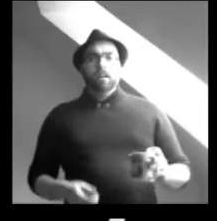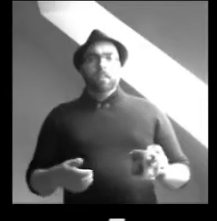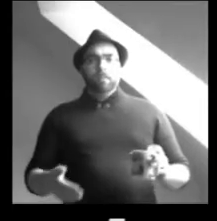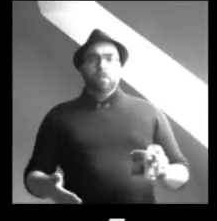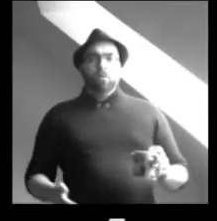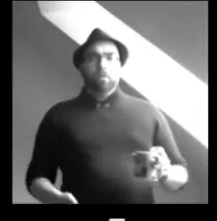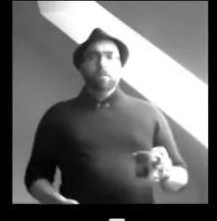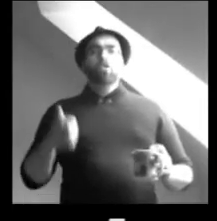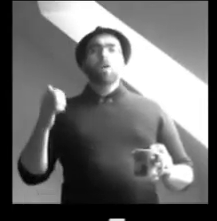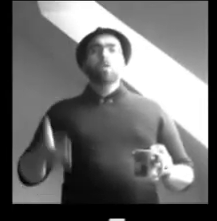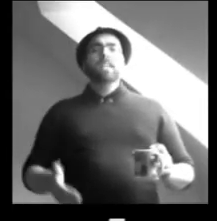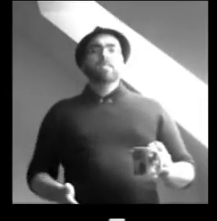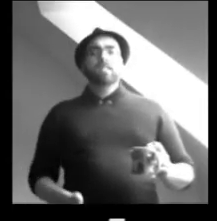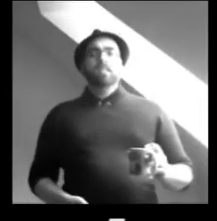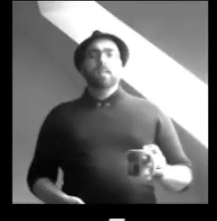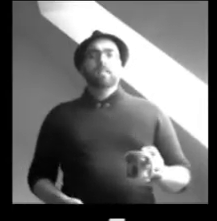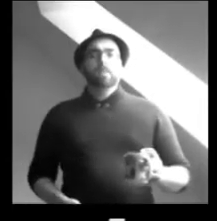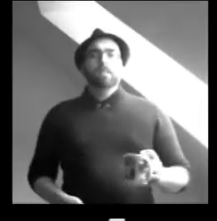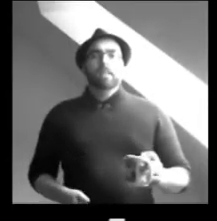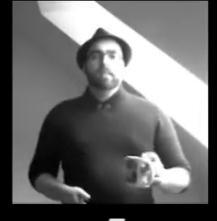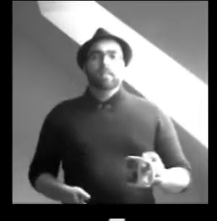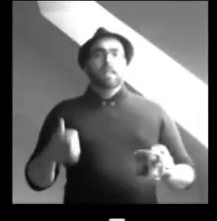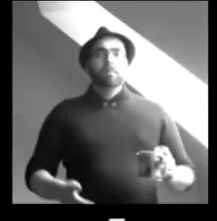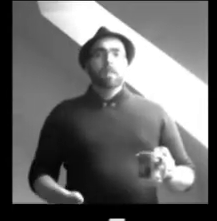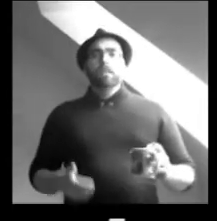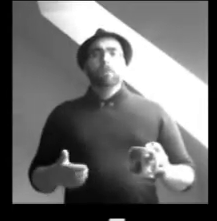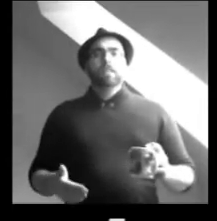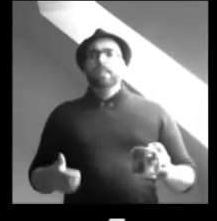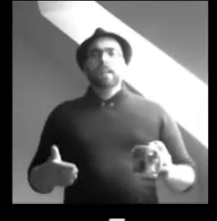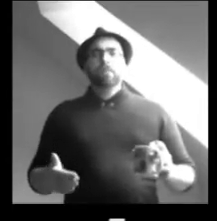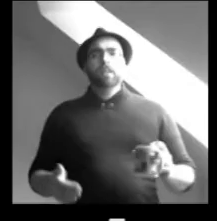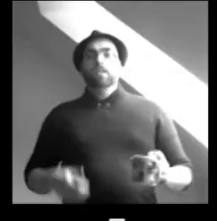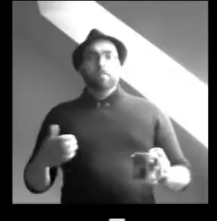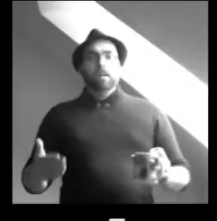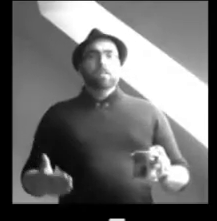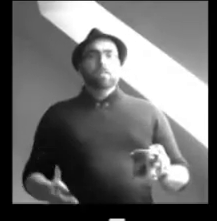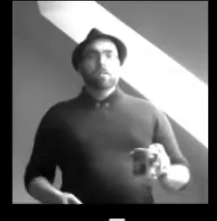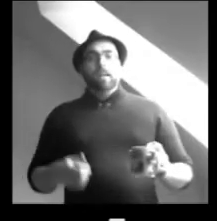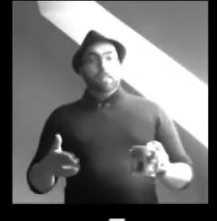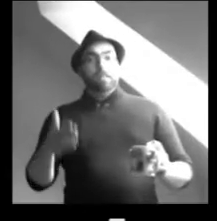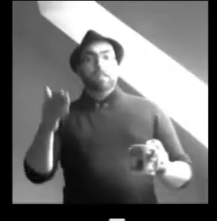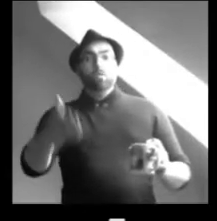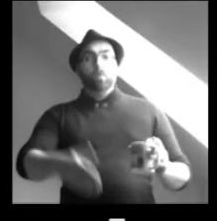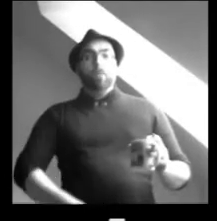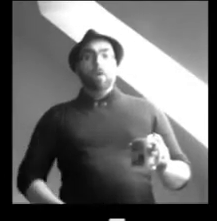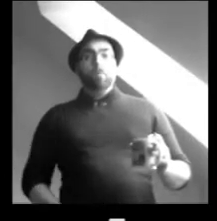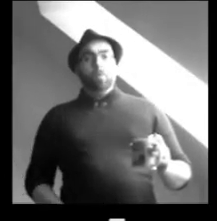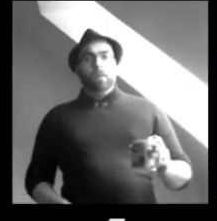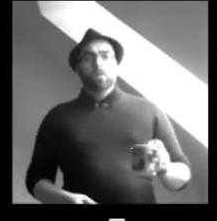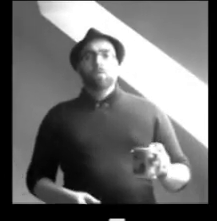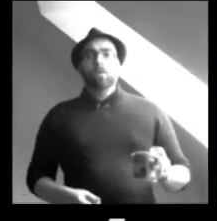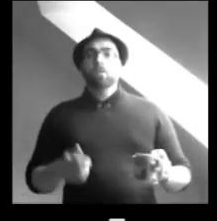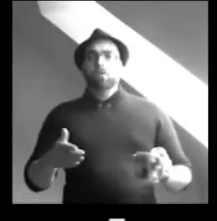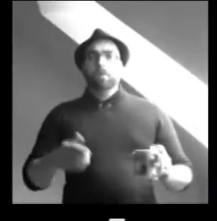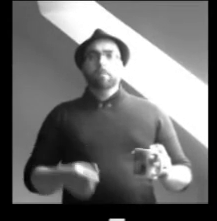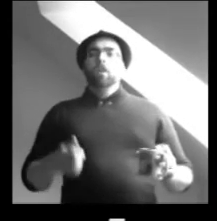McKenzie, grande révélation du film, joue un rôle essentiel dans la lisibilité de l'intrigue. Rythmée, effrénée, énervée, jamais grandiloquente, la mise en scène touche parfois, pour ne